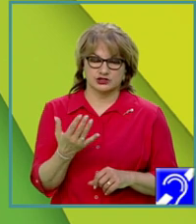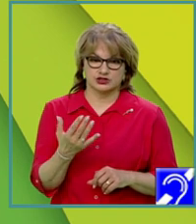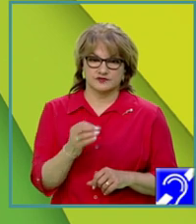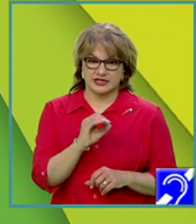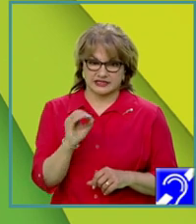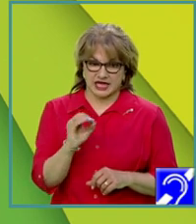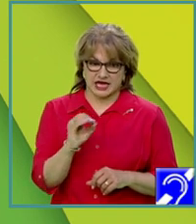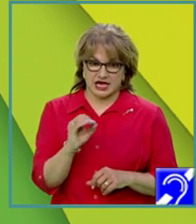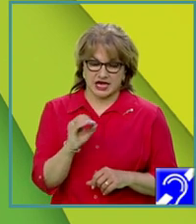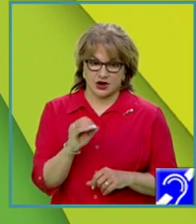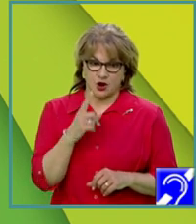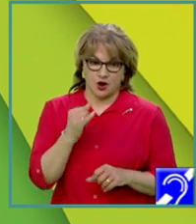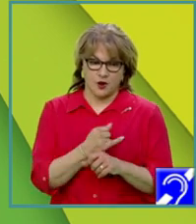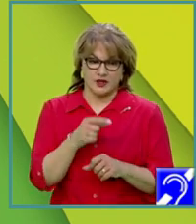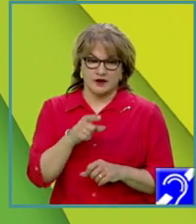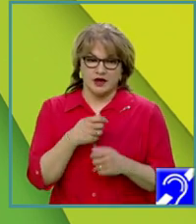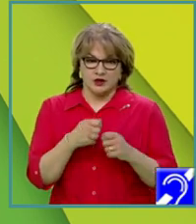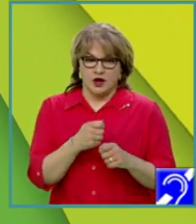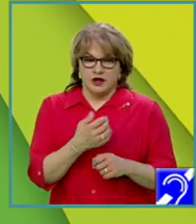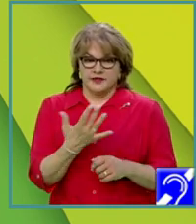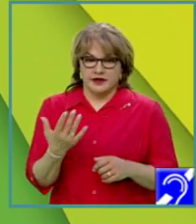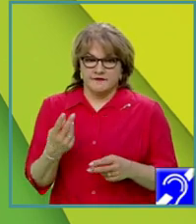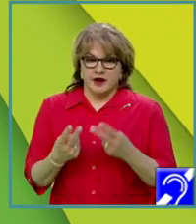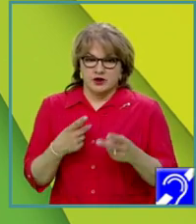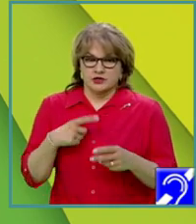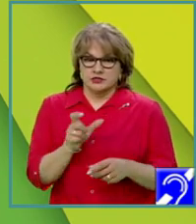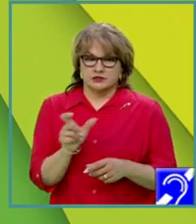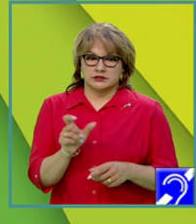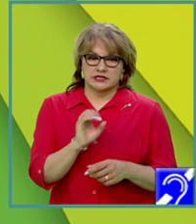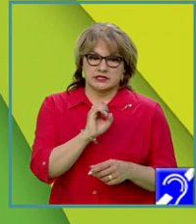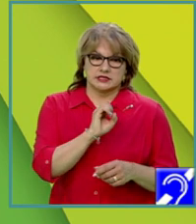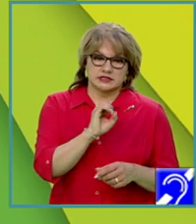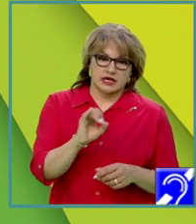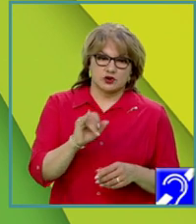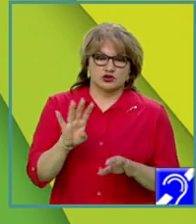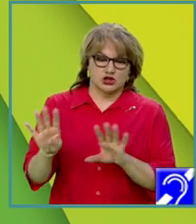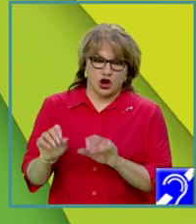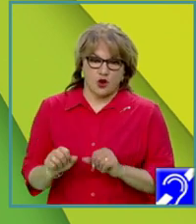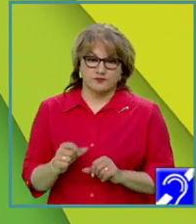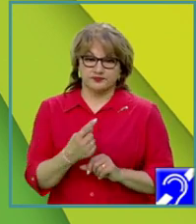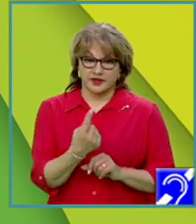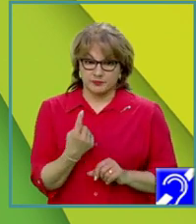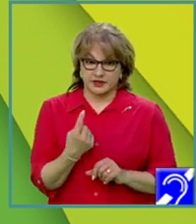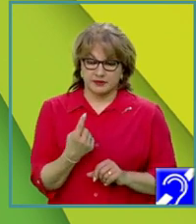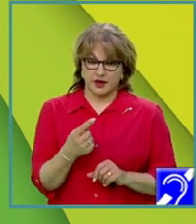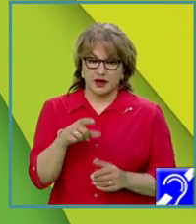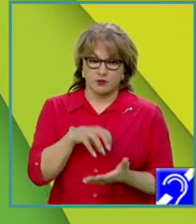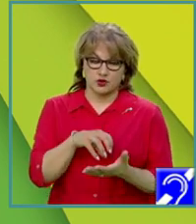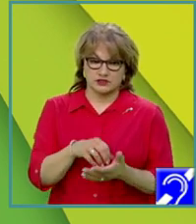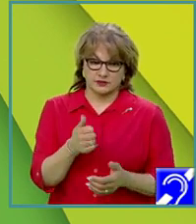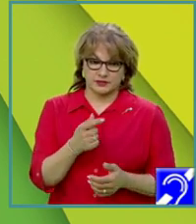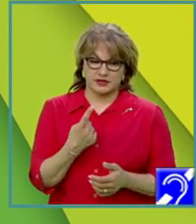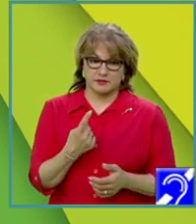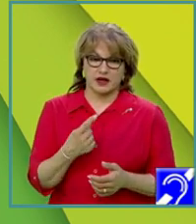cazul acesta. Observăm că toate cifrele, toate valorile scumprinse între 0 și 9, prima apariție în șir, poziția primei